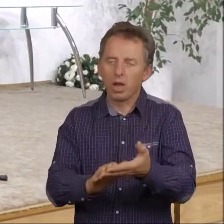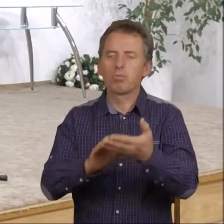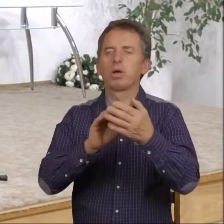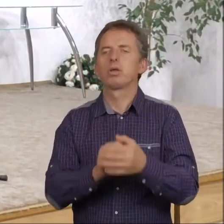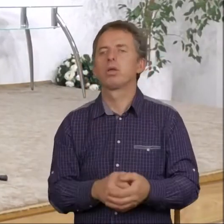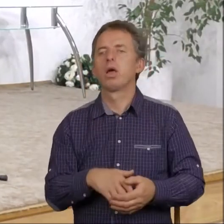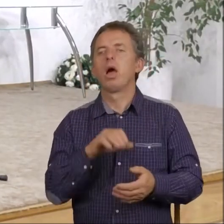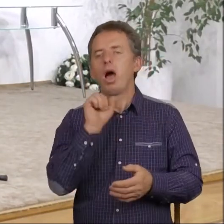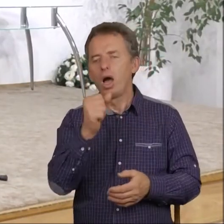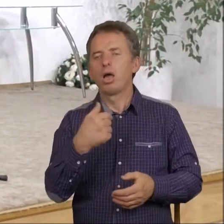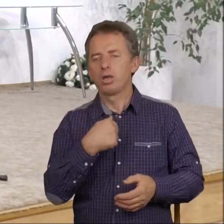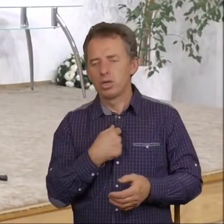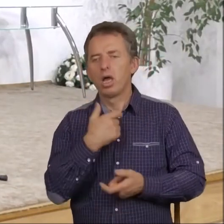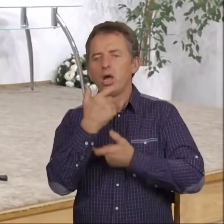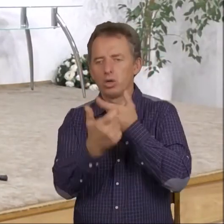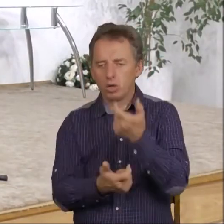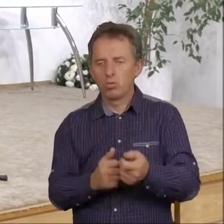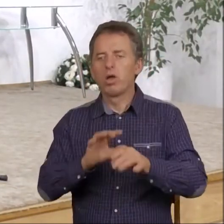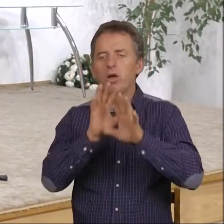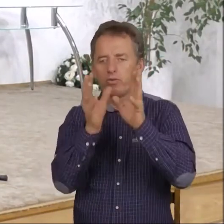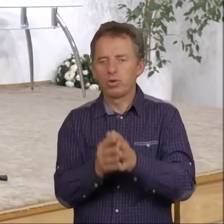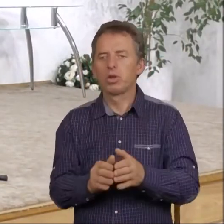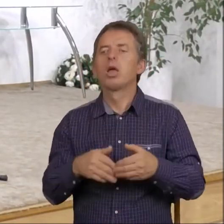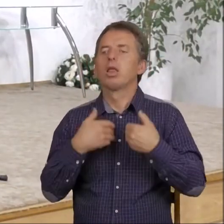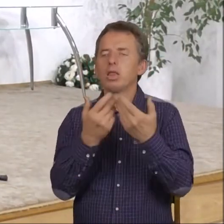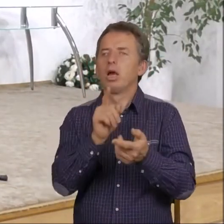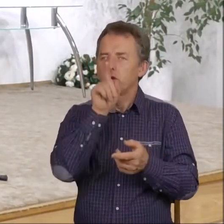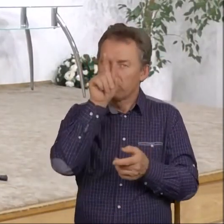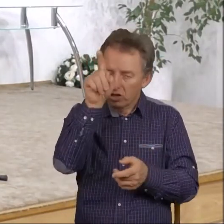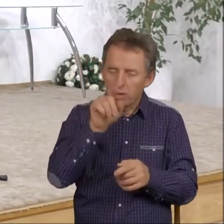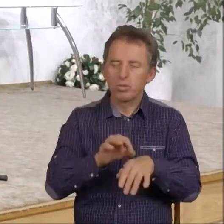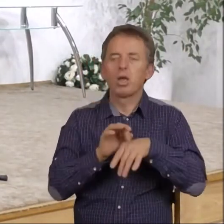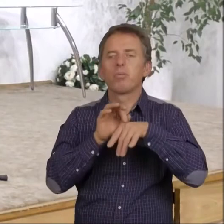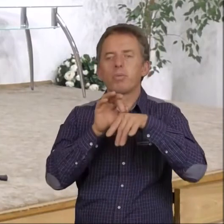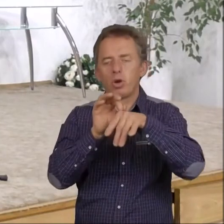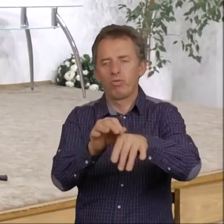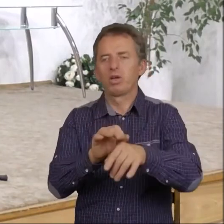ja zrobię wszystko, żeby się dać prowadzić już Tobie.